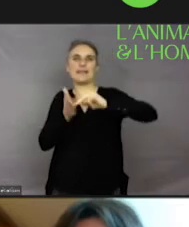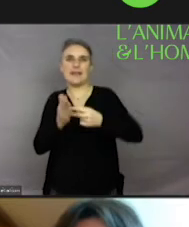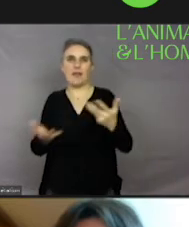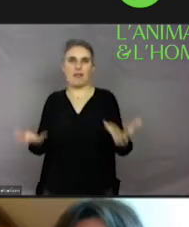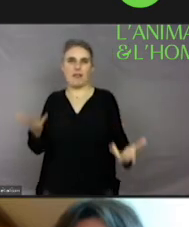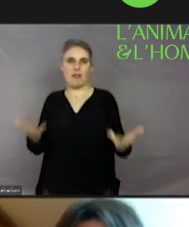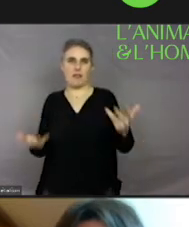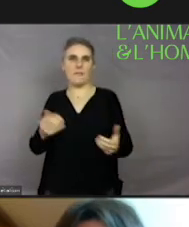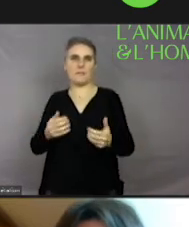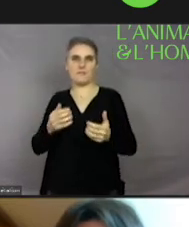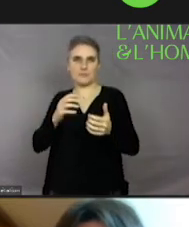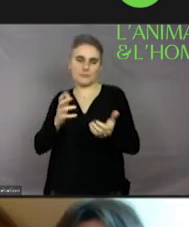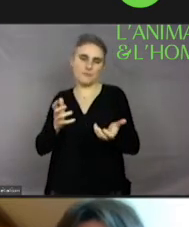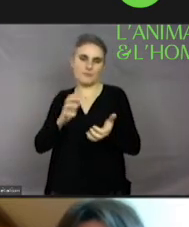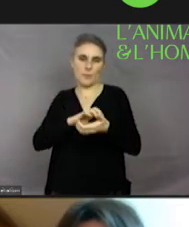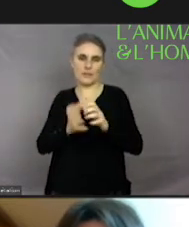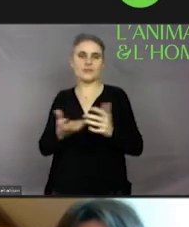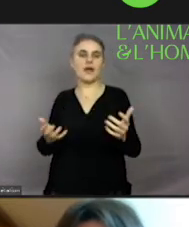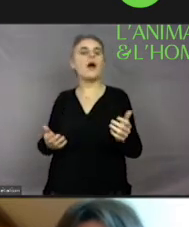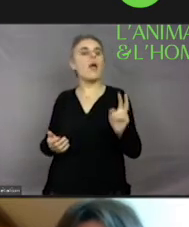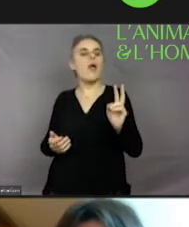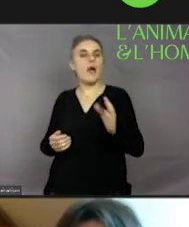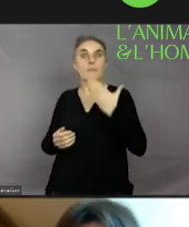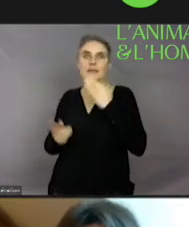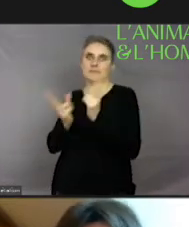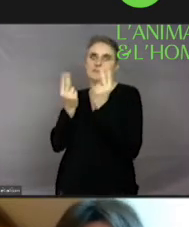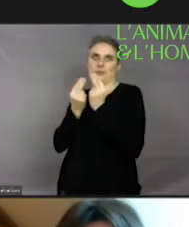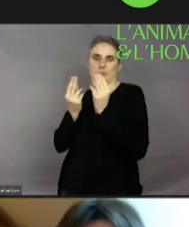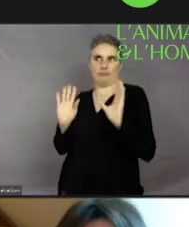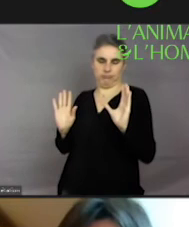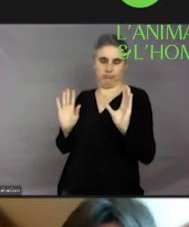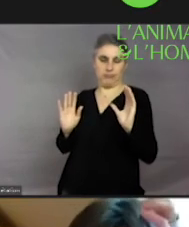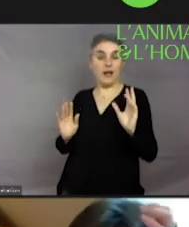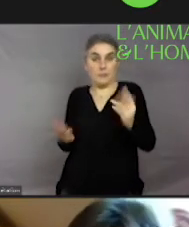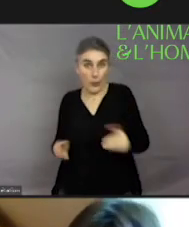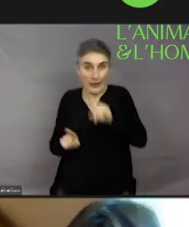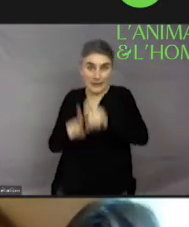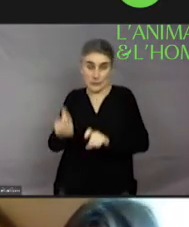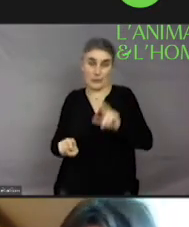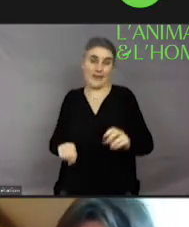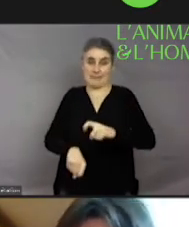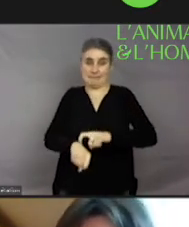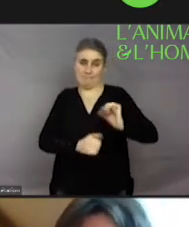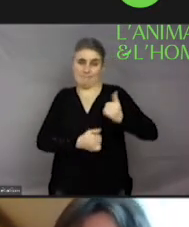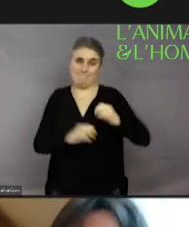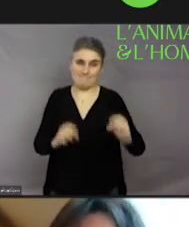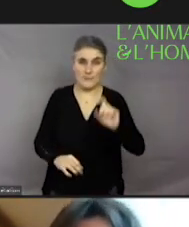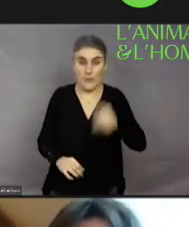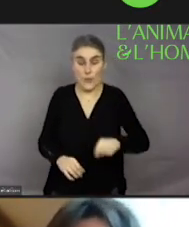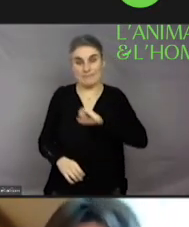Donc, merci de tout ce développement parce qu'on a des questions et qu'on a malheureusement un horaire à tenir. Ça, c'est toujours un peu